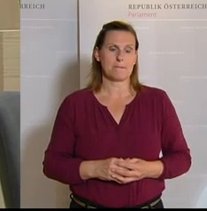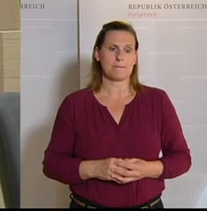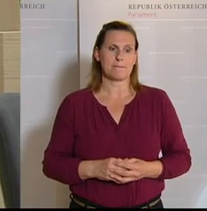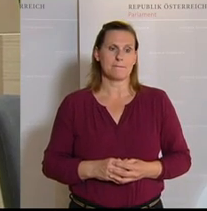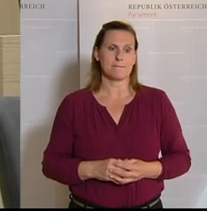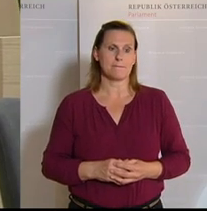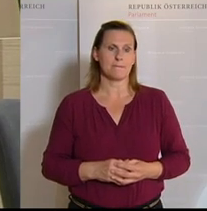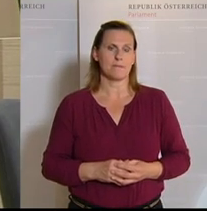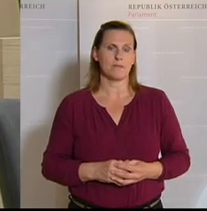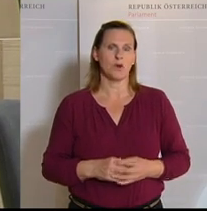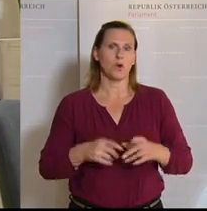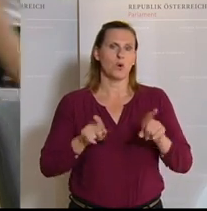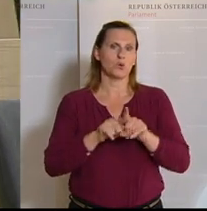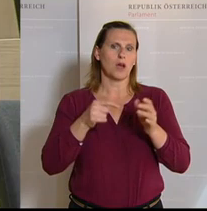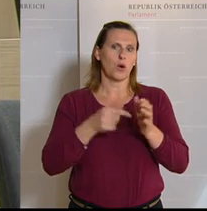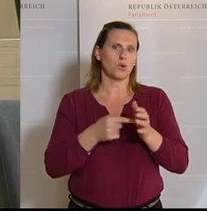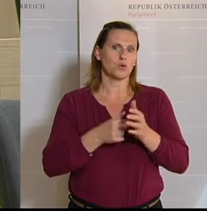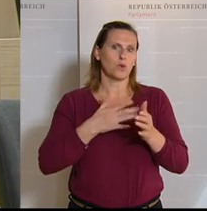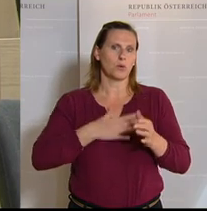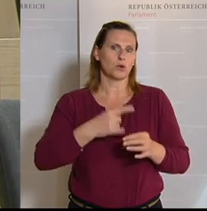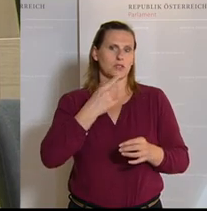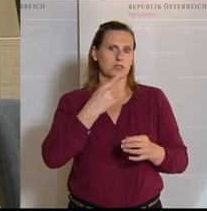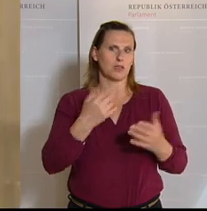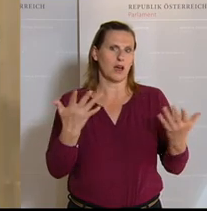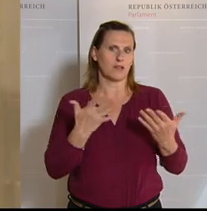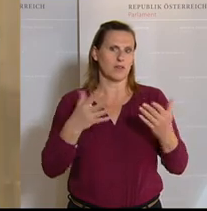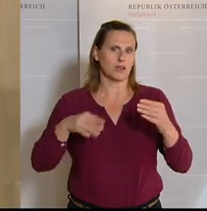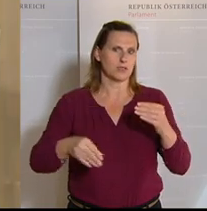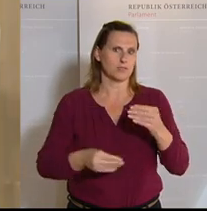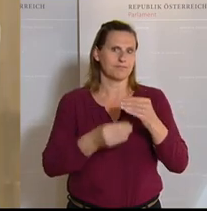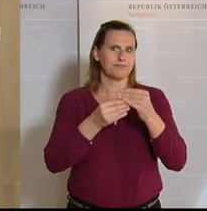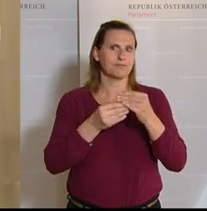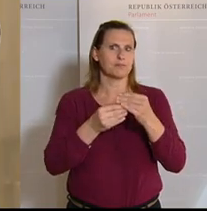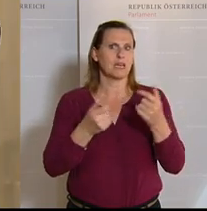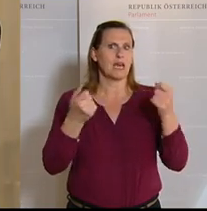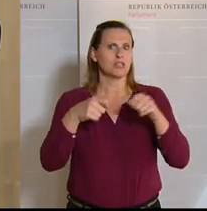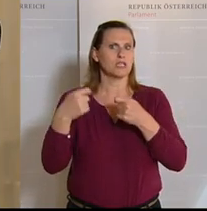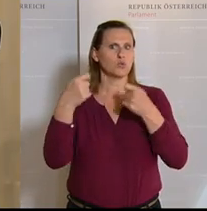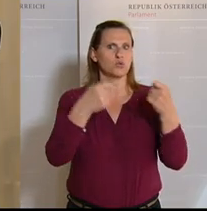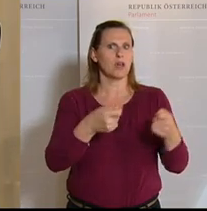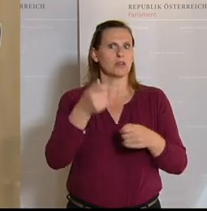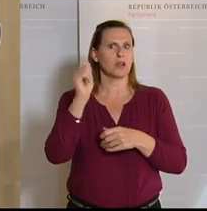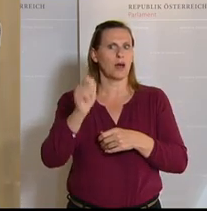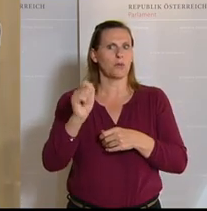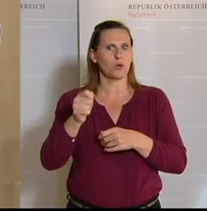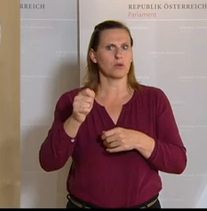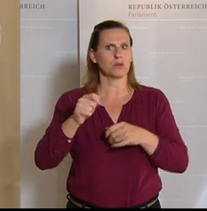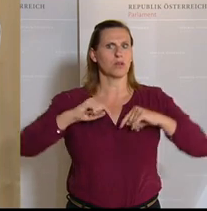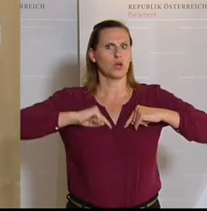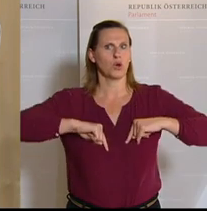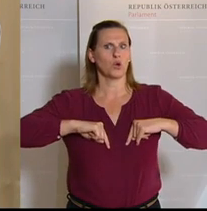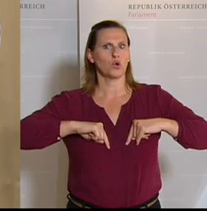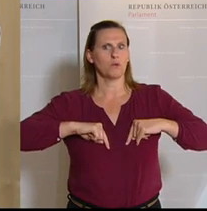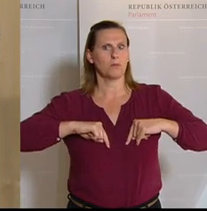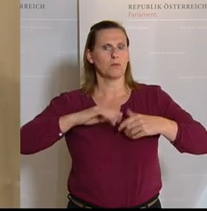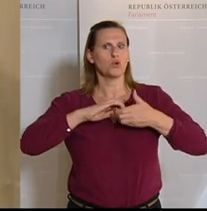Im Übrigen darf ich Bezug nehmen auf einen Entschließungsantrag des Abgeordneten Klubobmann Kickl,